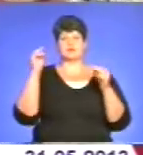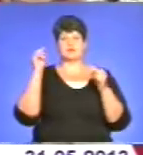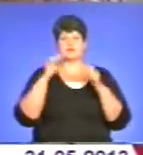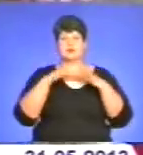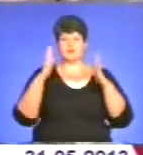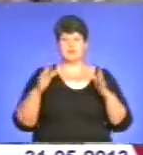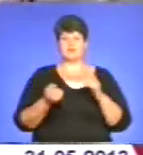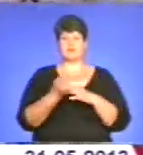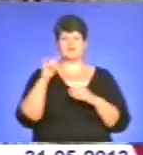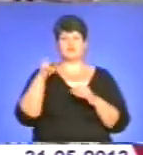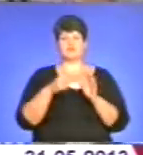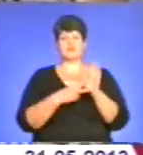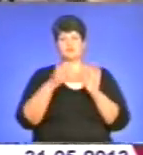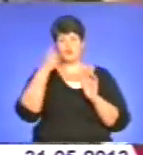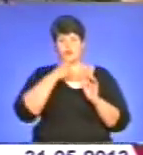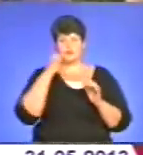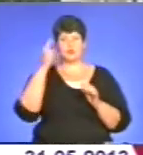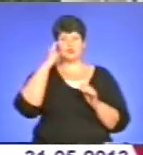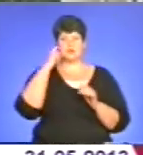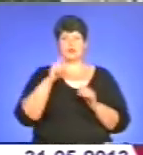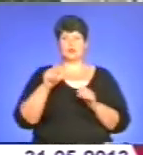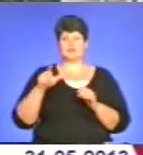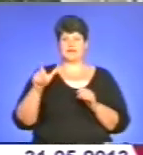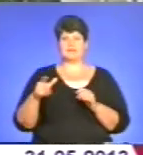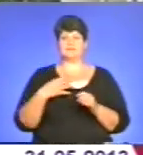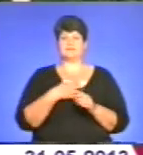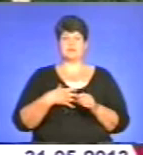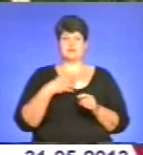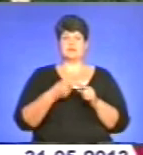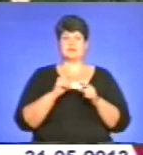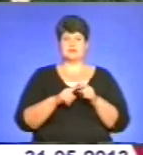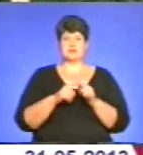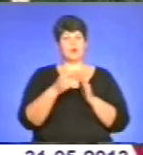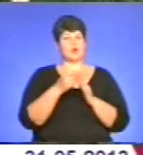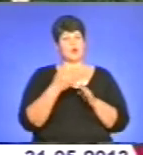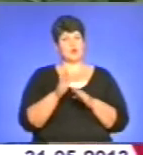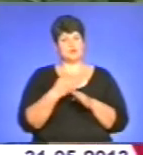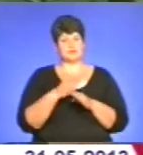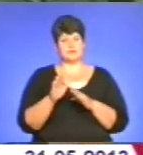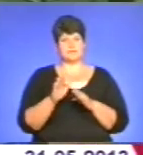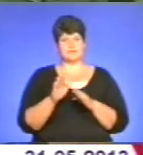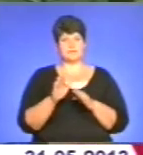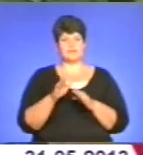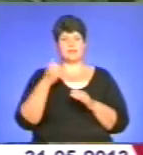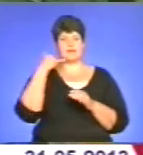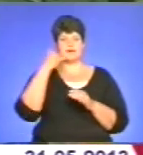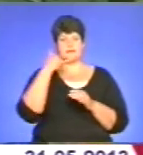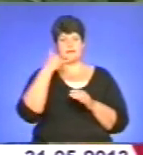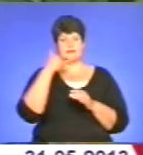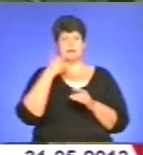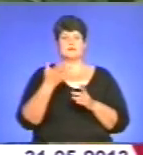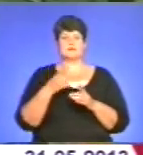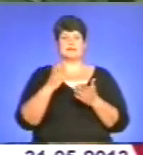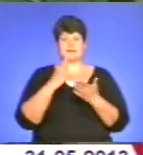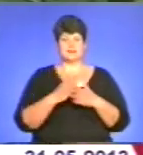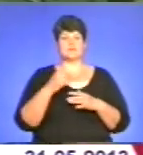це щорічна практика. Думки громади з приводу актуальності таких таборів розділилися, але… На гарячу телефонну лінію надходять